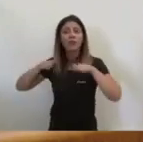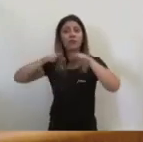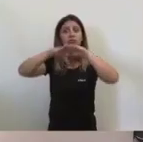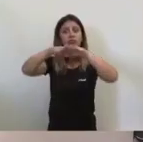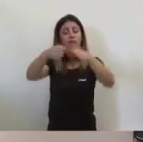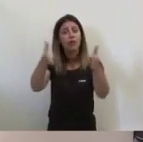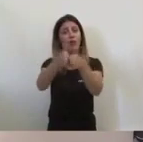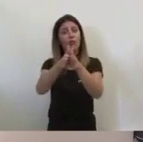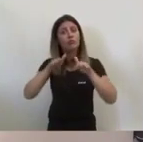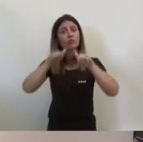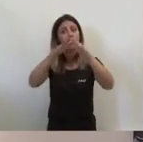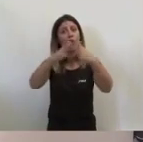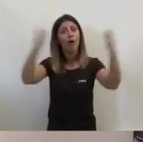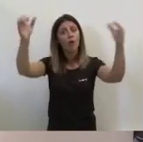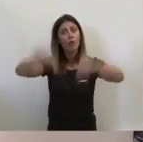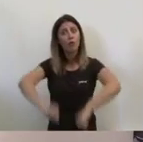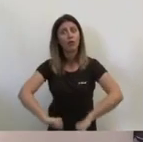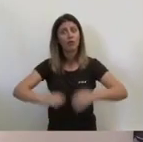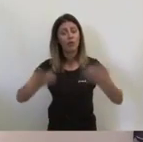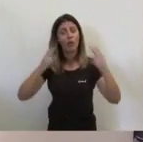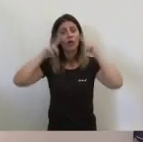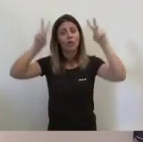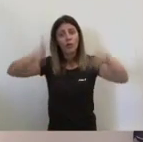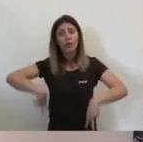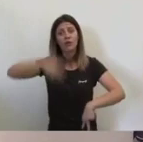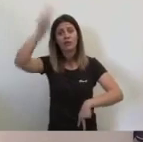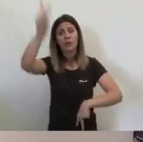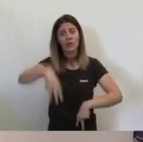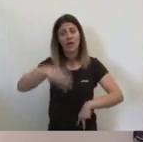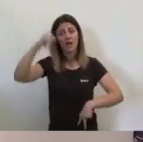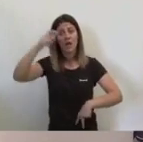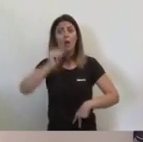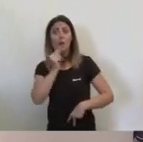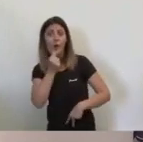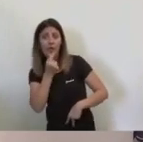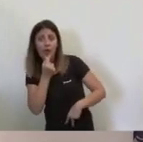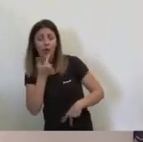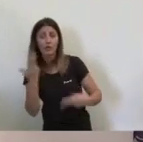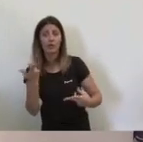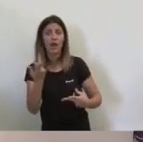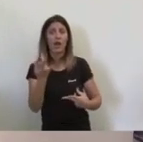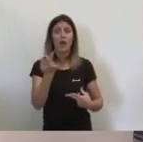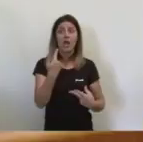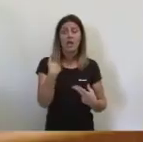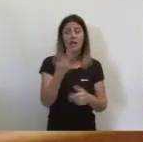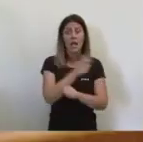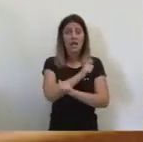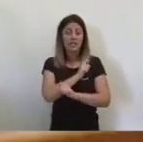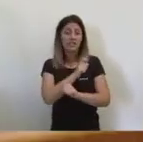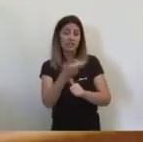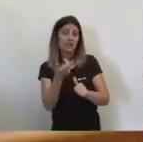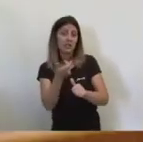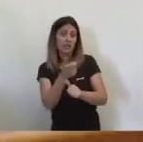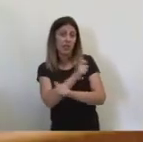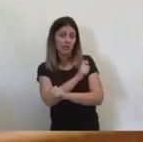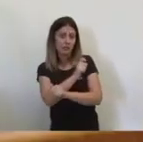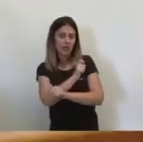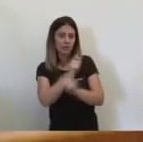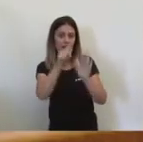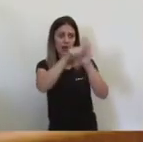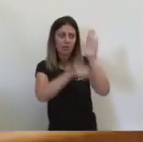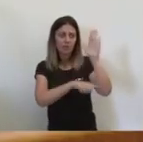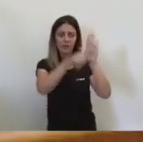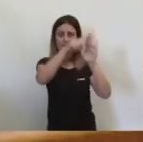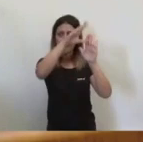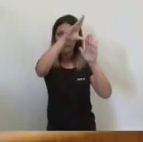matèries? De veritat el senyor Cantó no pot reconèixer la tasca de la senyora Mònica Oltra en la reducció de les llistes d'espera? Jo us dic una cosa senyors